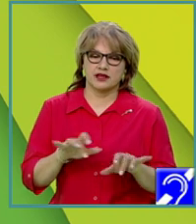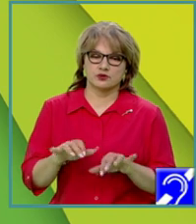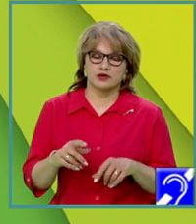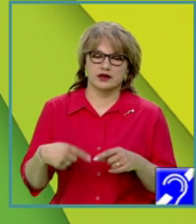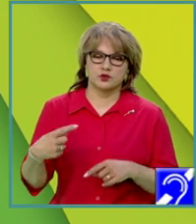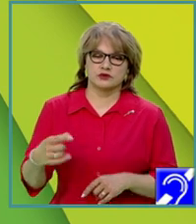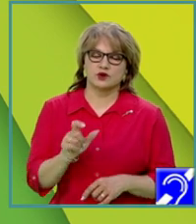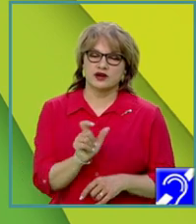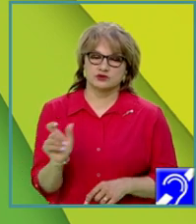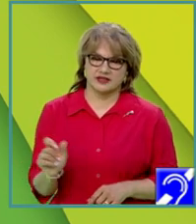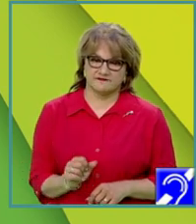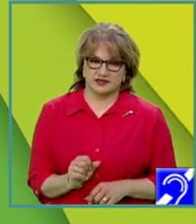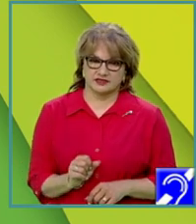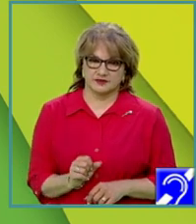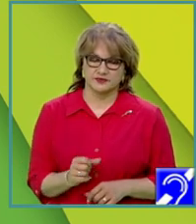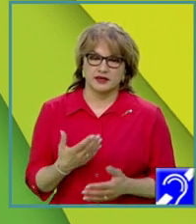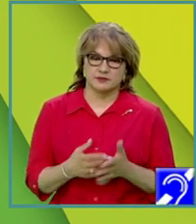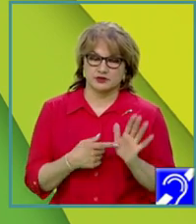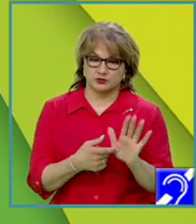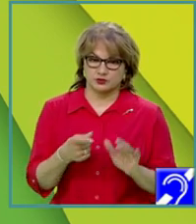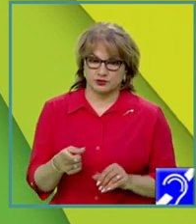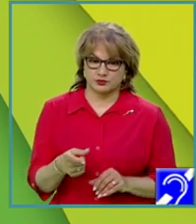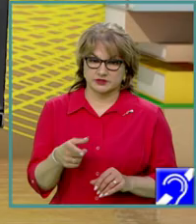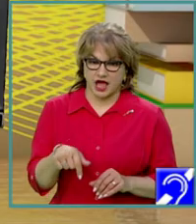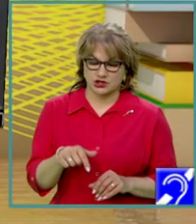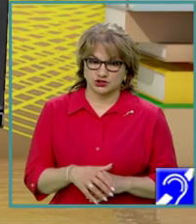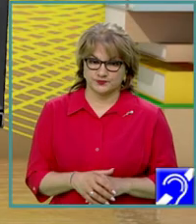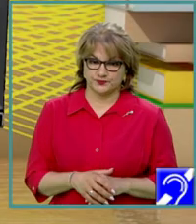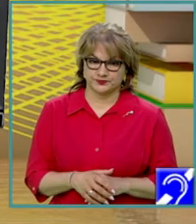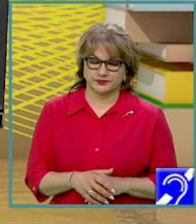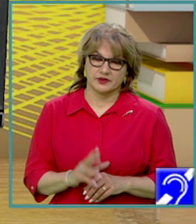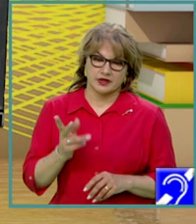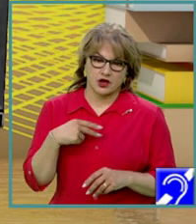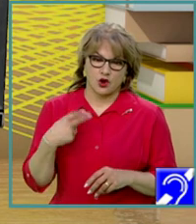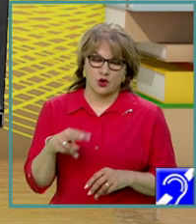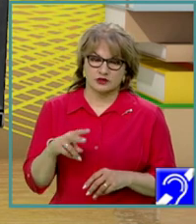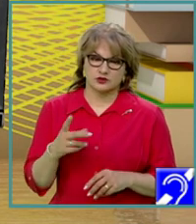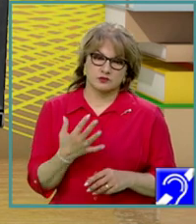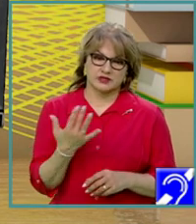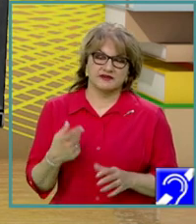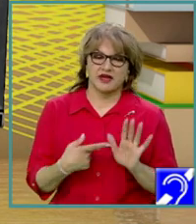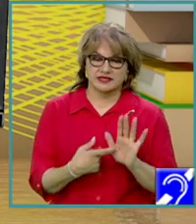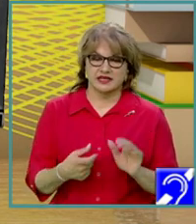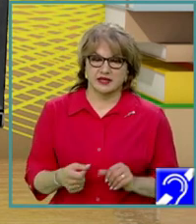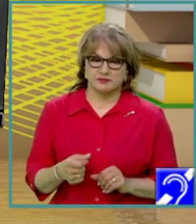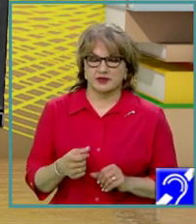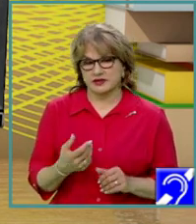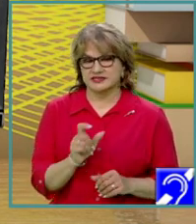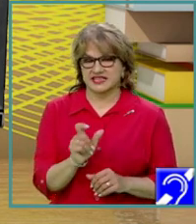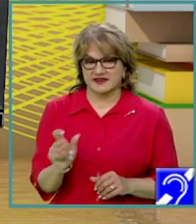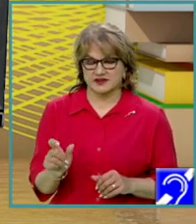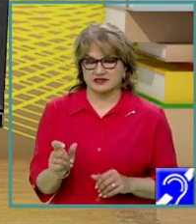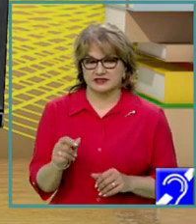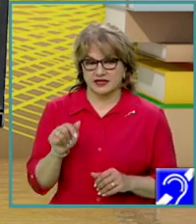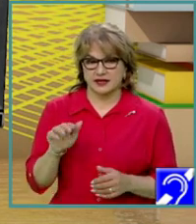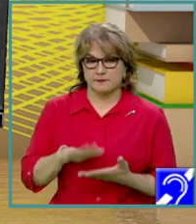secvențe prezentate aici. Voi continua cu câteva exemple de secvențe pe